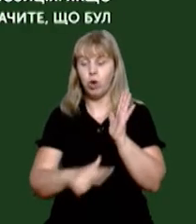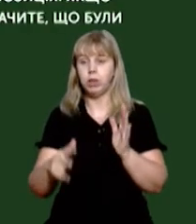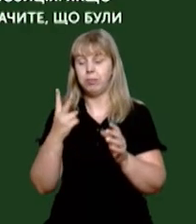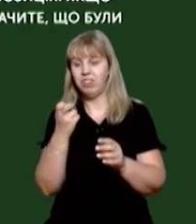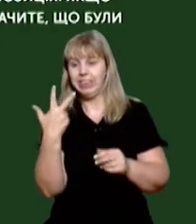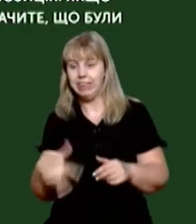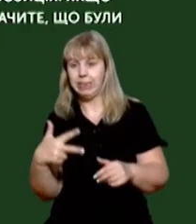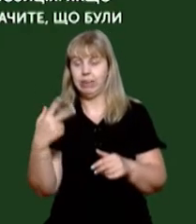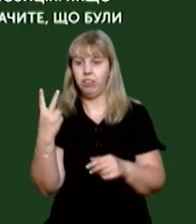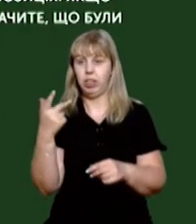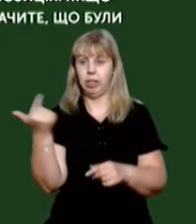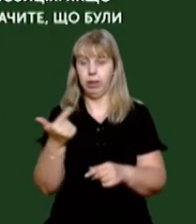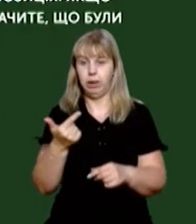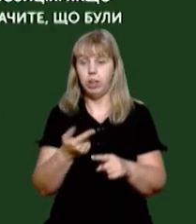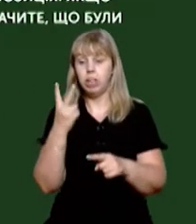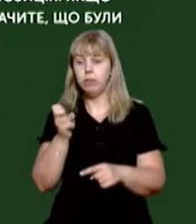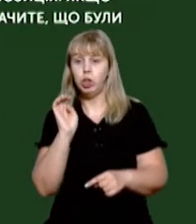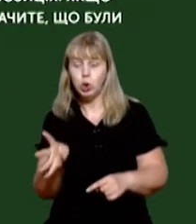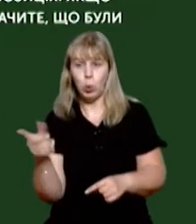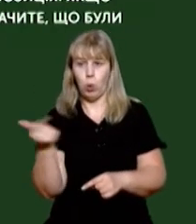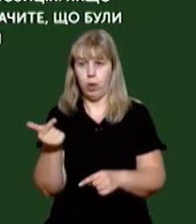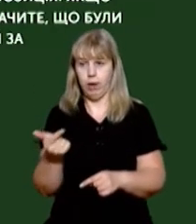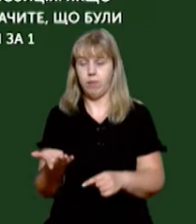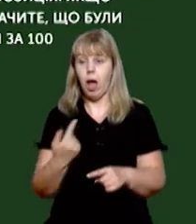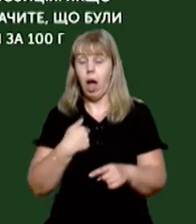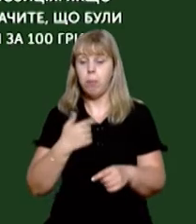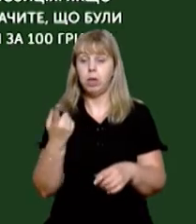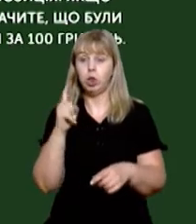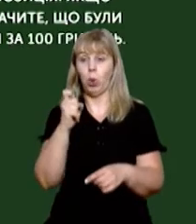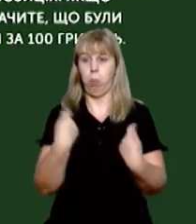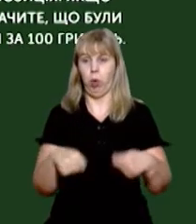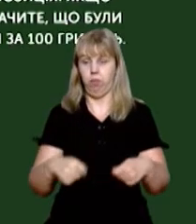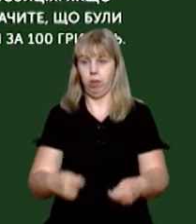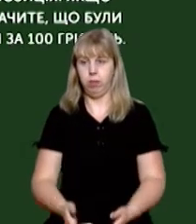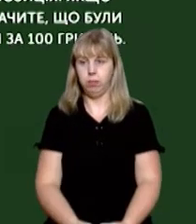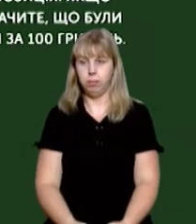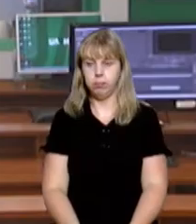232 гривні, 240 гривень, а ми зо 100 продавали.